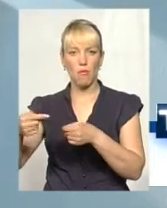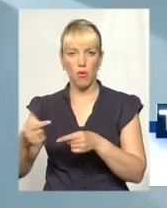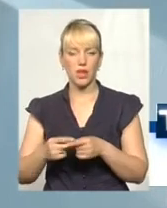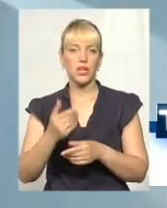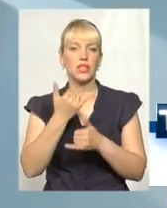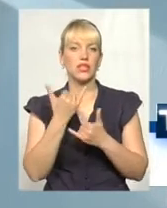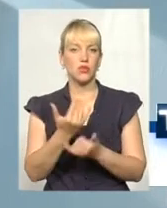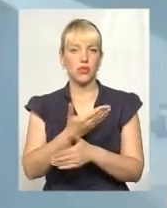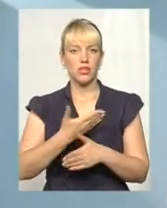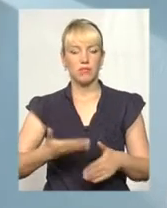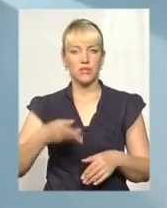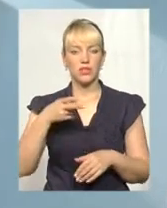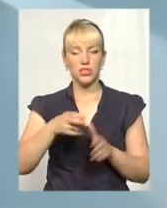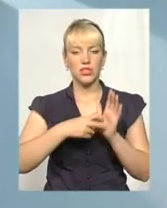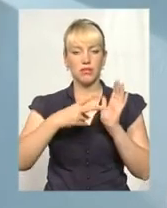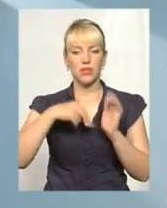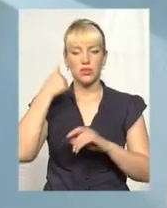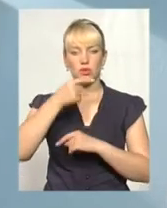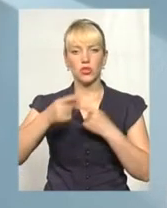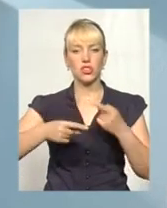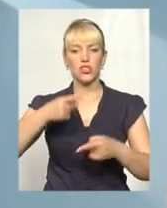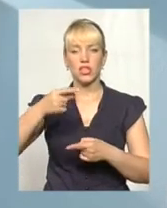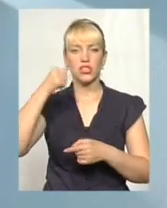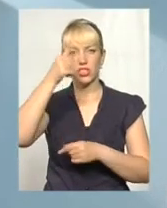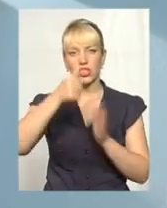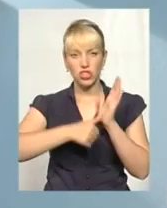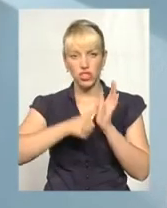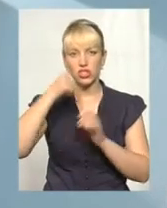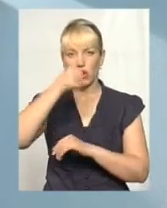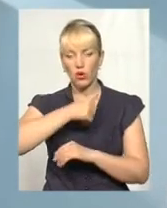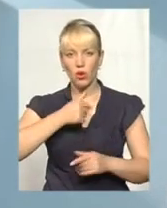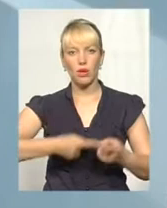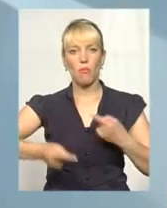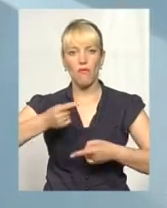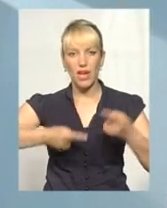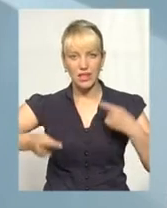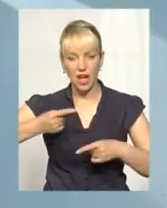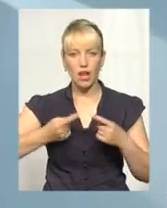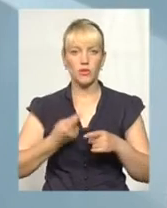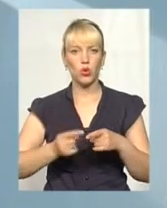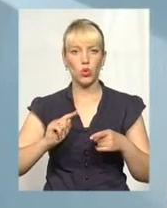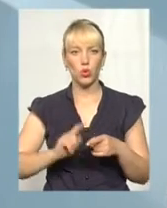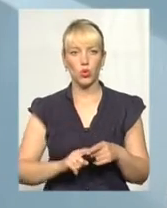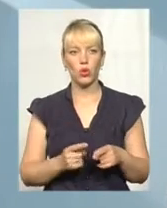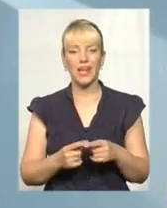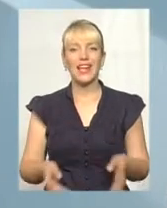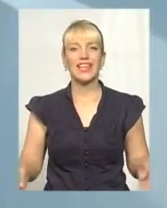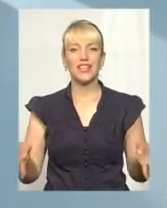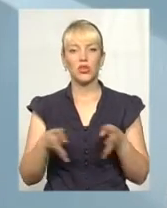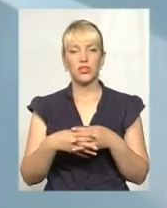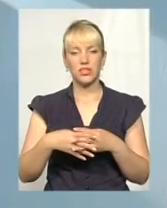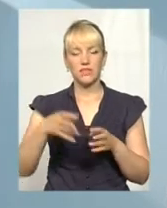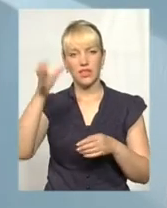сьогодні, в 2017 році, через 6 років знову повертаємося до того. Тобто, інклюзивне навчання такої